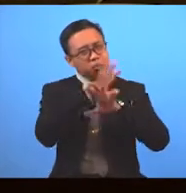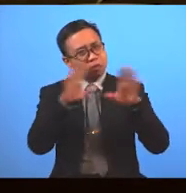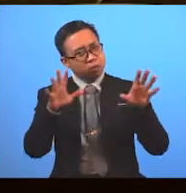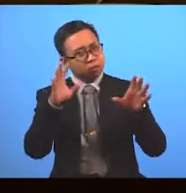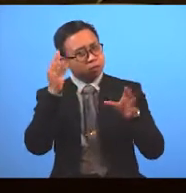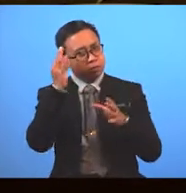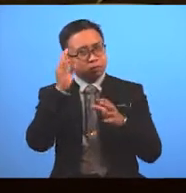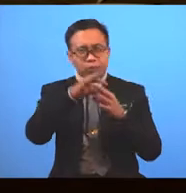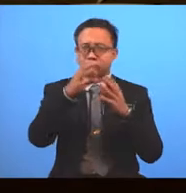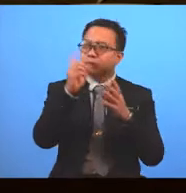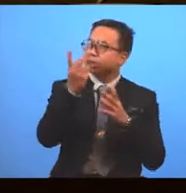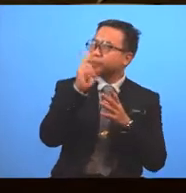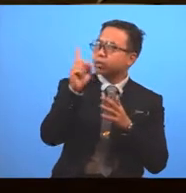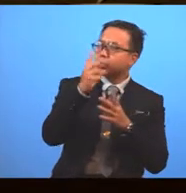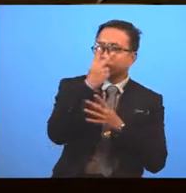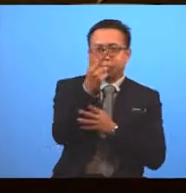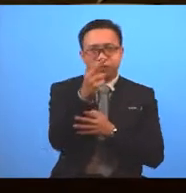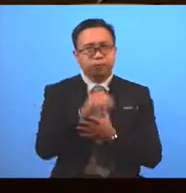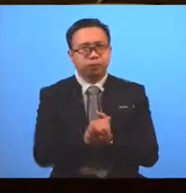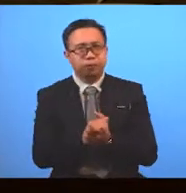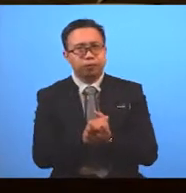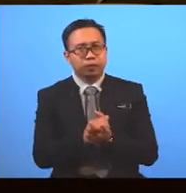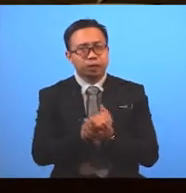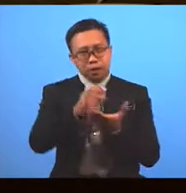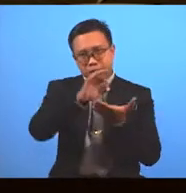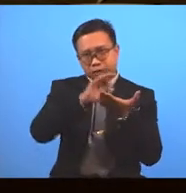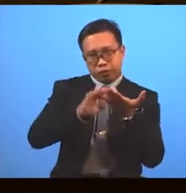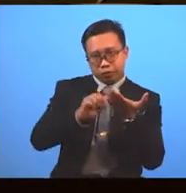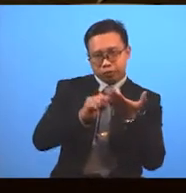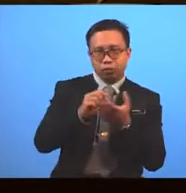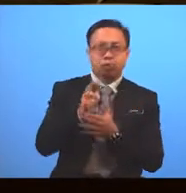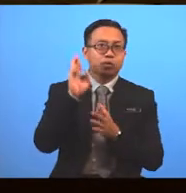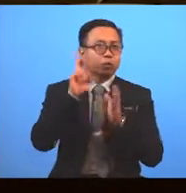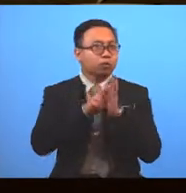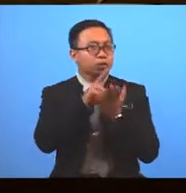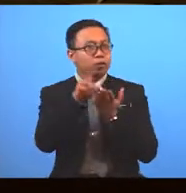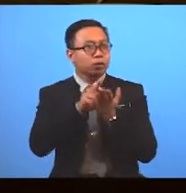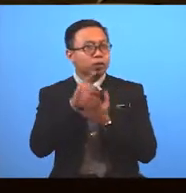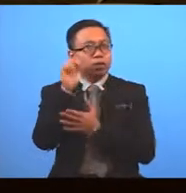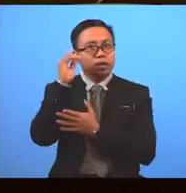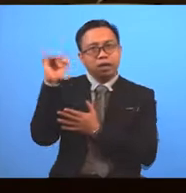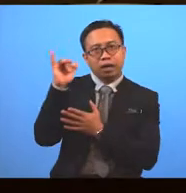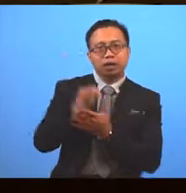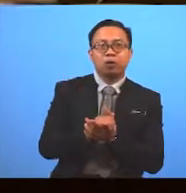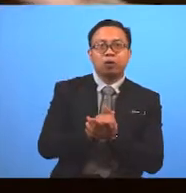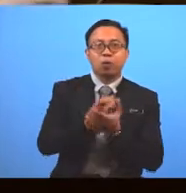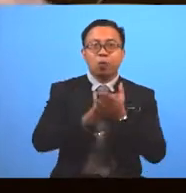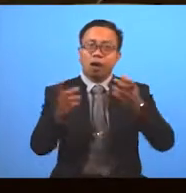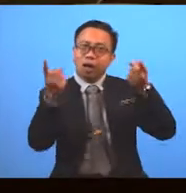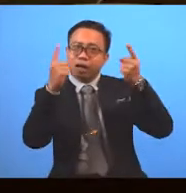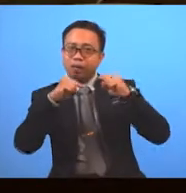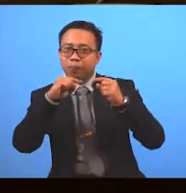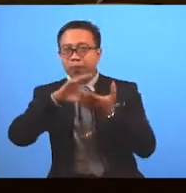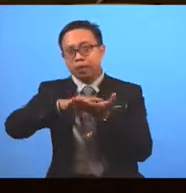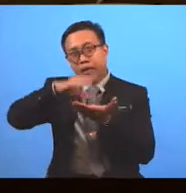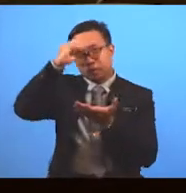watch Let's read a review Oh hi everyone, welcome to today's